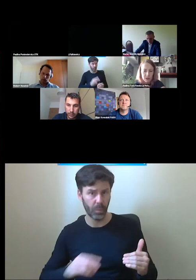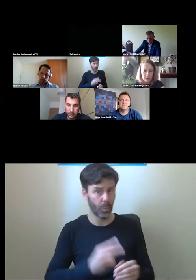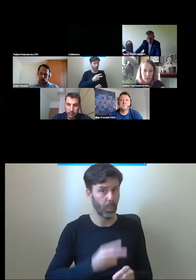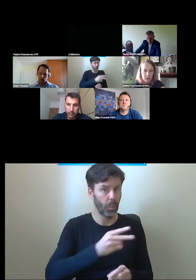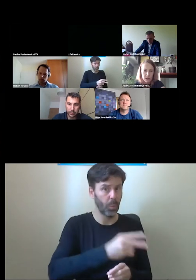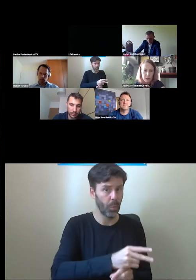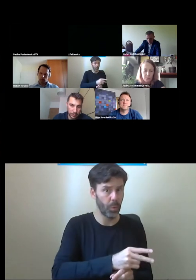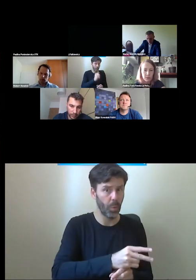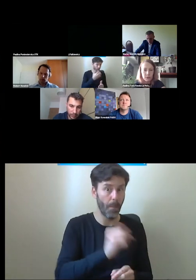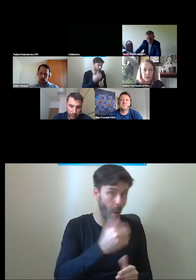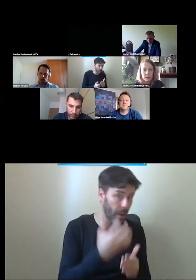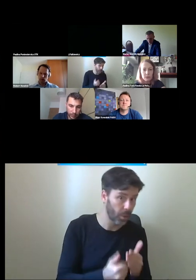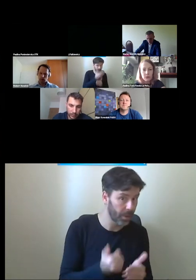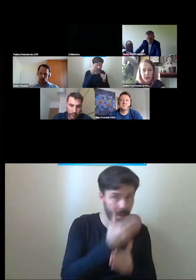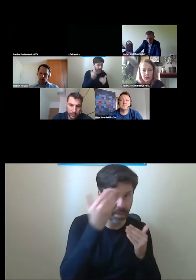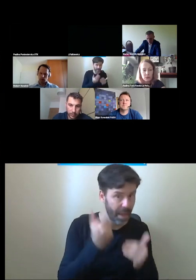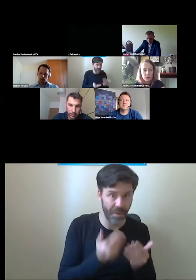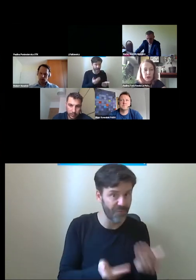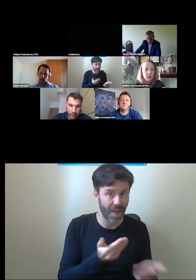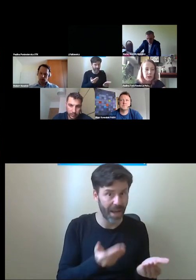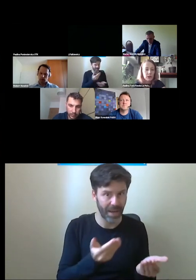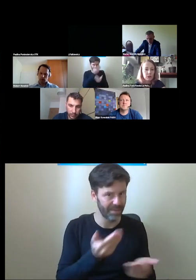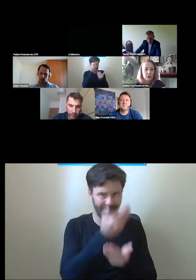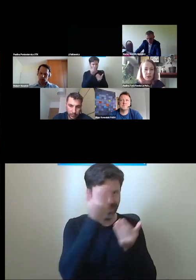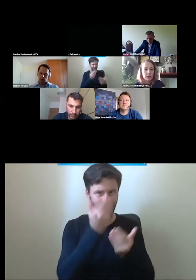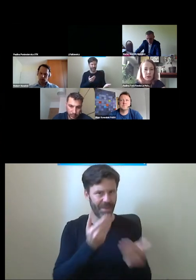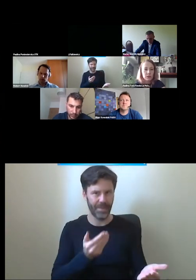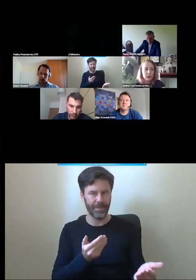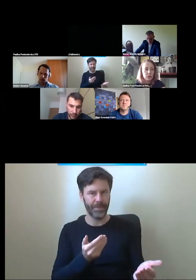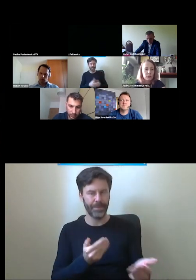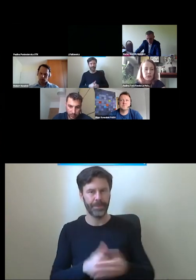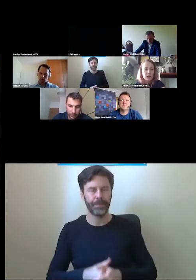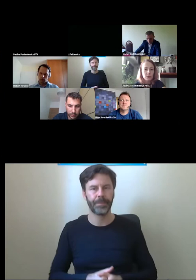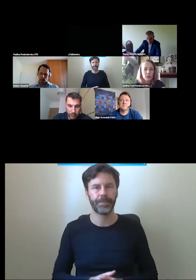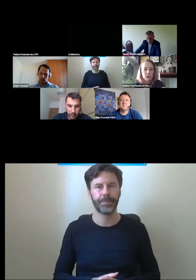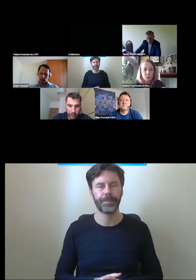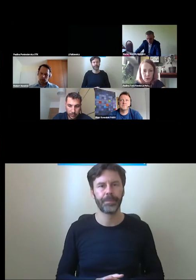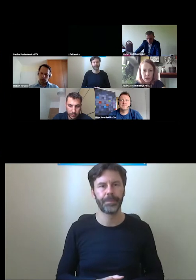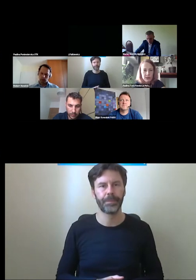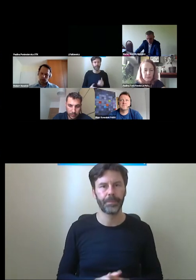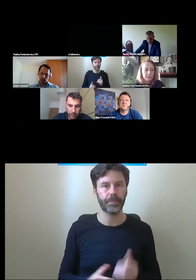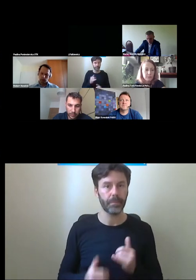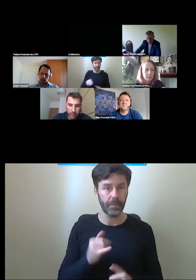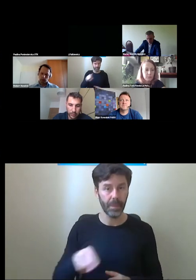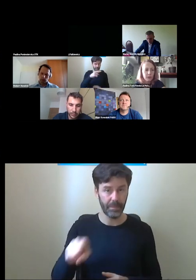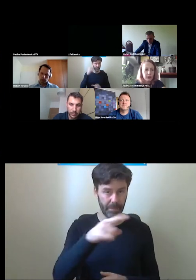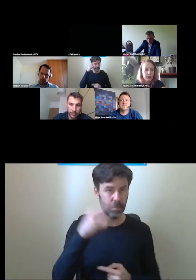skorzystać z tego rozwiązania. Więc wydaje mi się, że jeżeli traktujemy dostępność jako proces